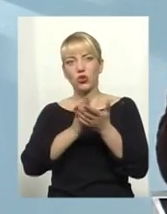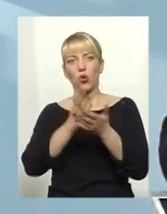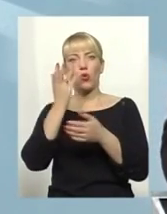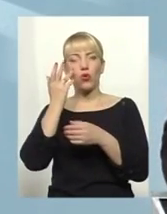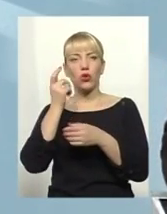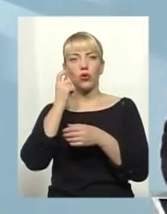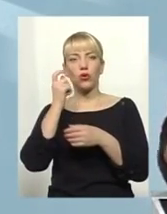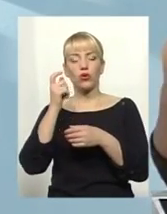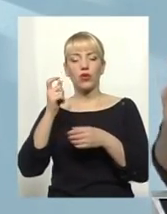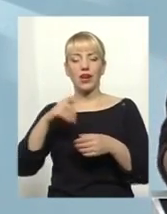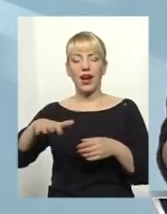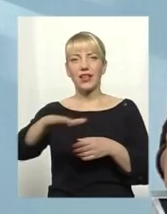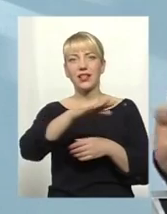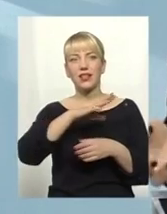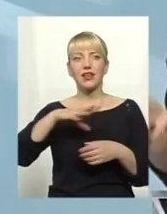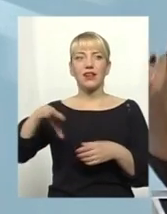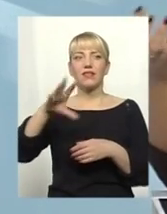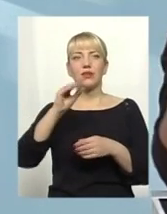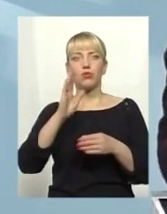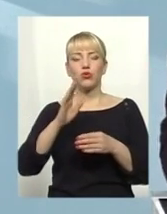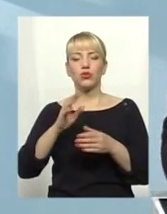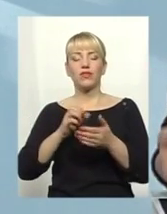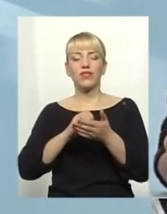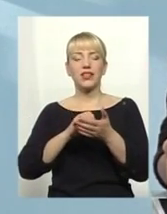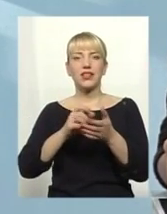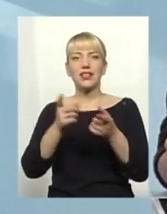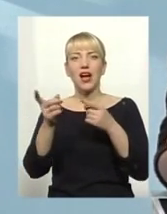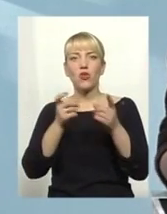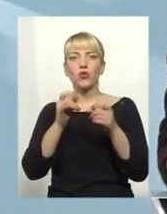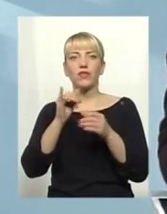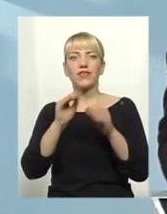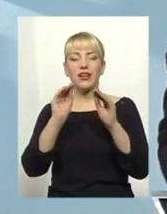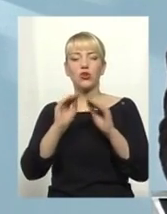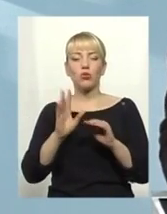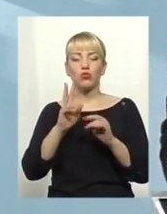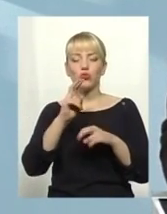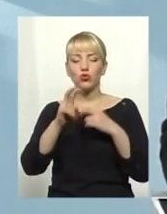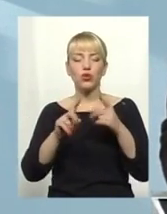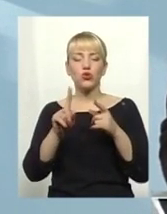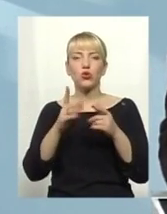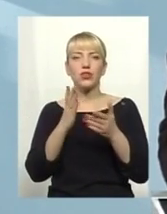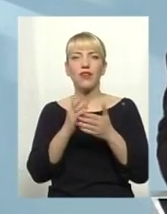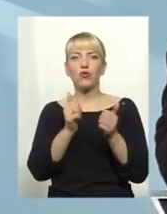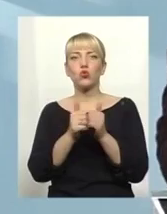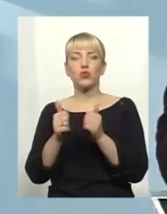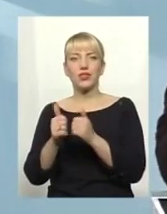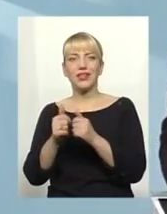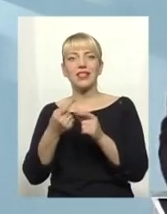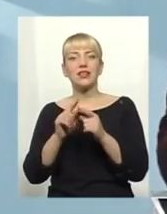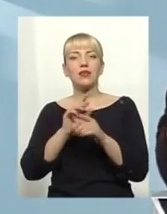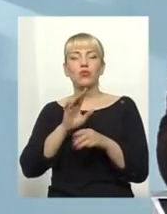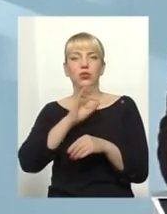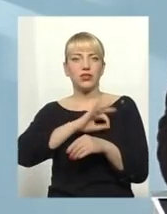втянута в декларування, коли кожен сусід буде шукати, що в іншого сусіда, ну, не буде того зиску. Мені здається, нам треба це